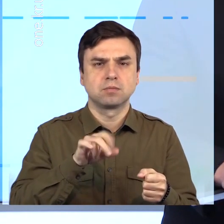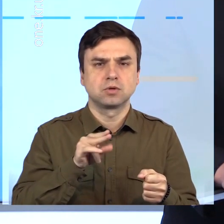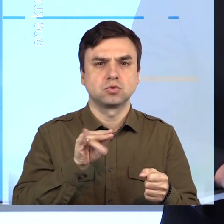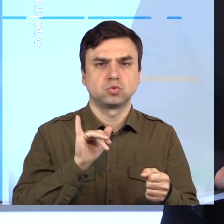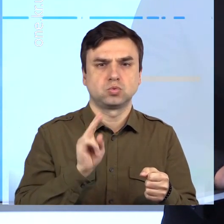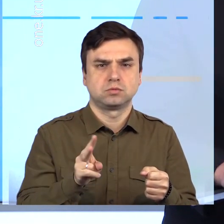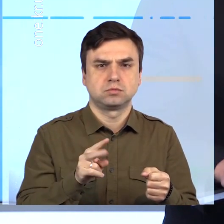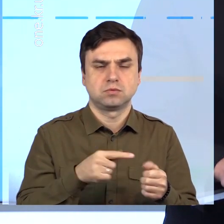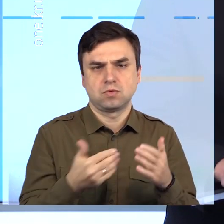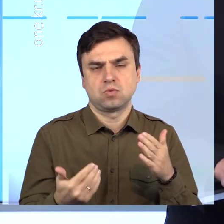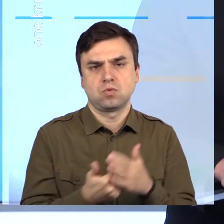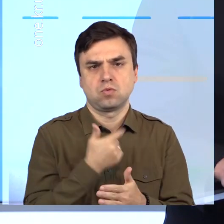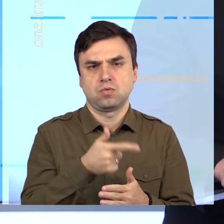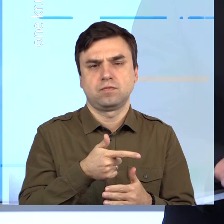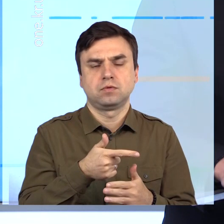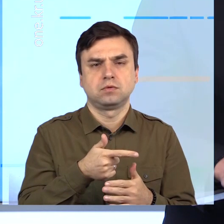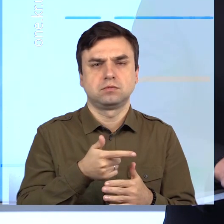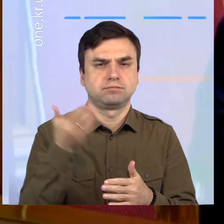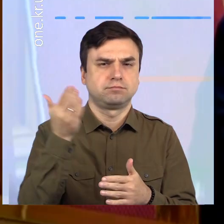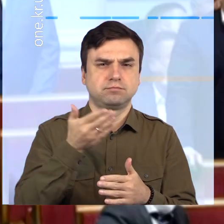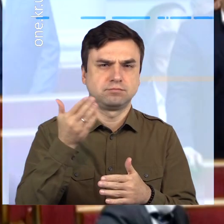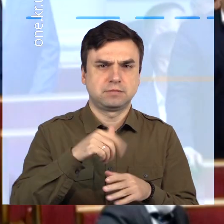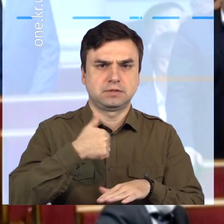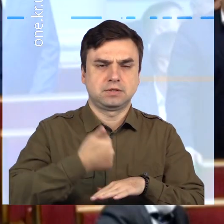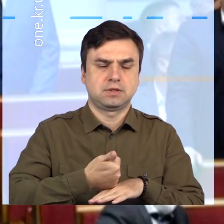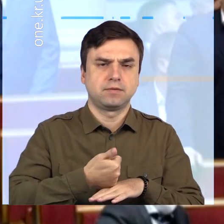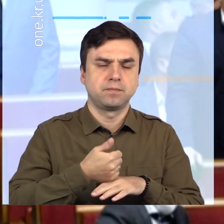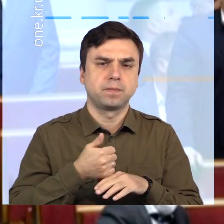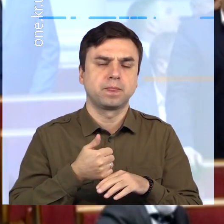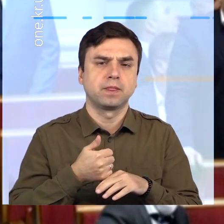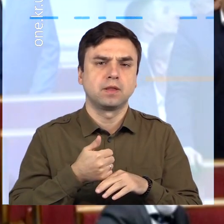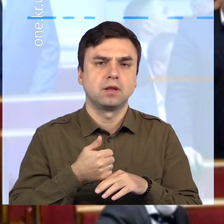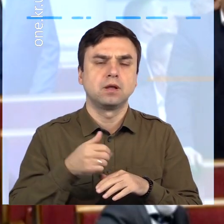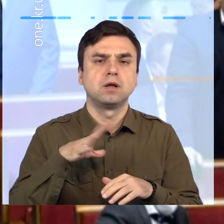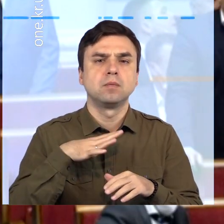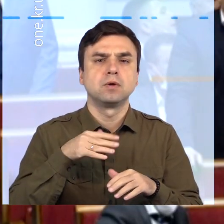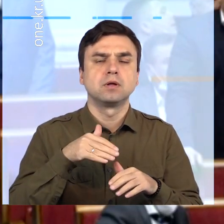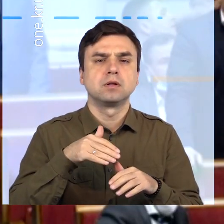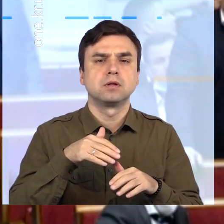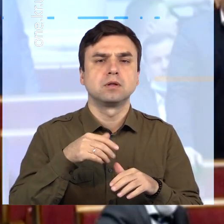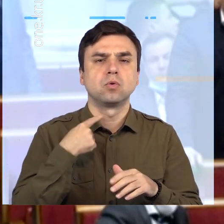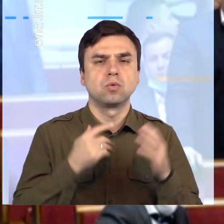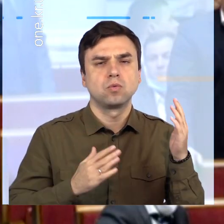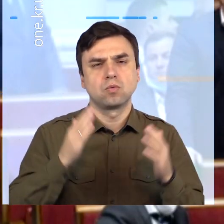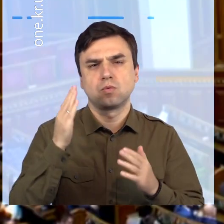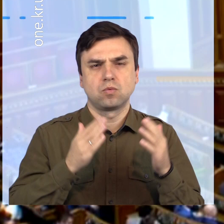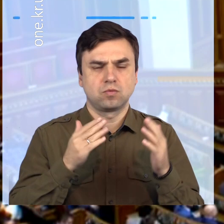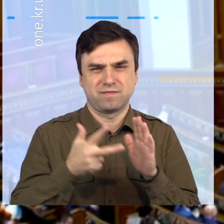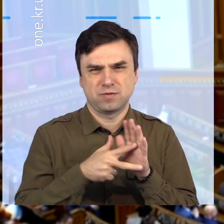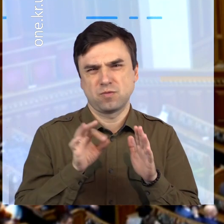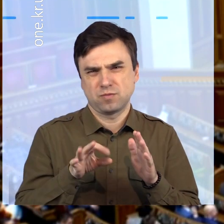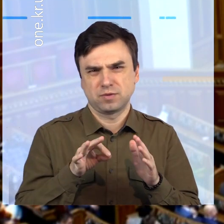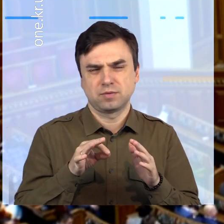Ради. За його обрання і відкликання з посади першого віцеспікера на засіданні парламенту 8 жовтня проголосував